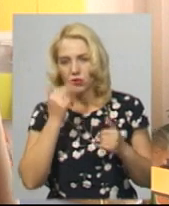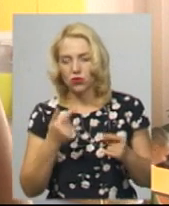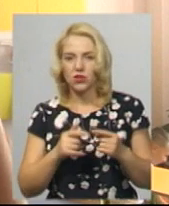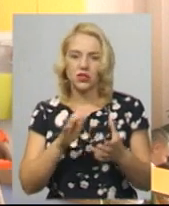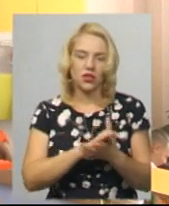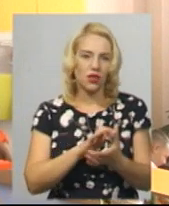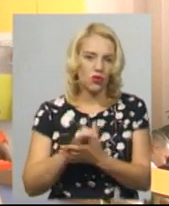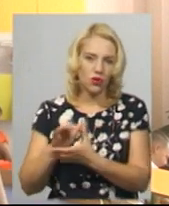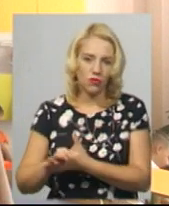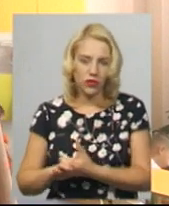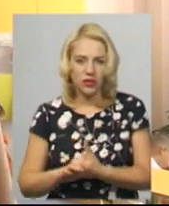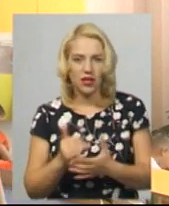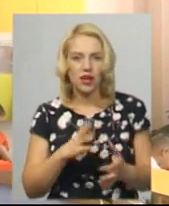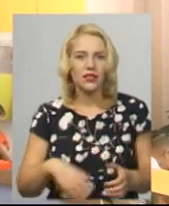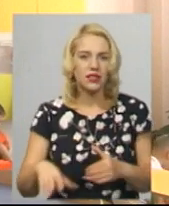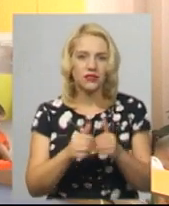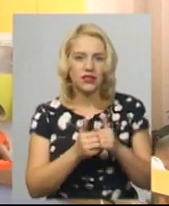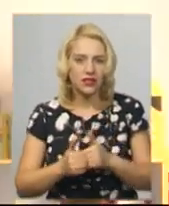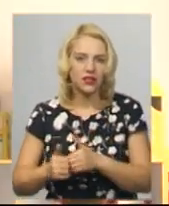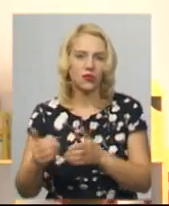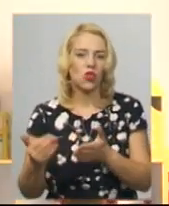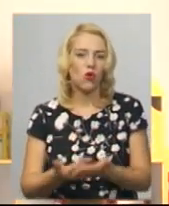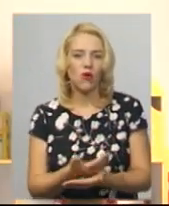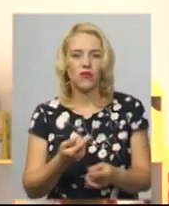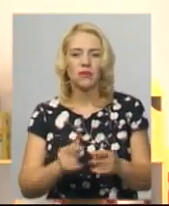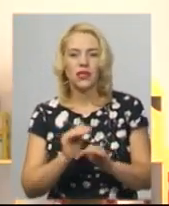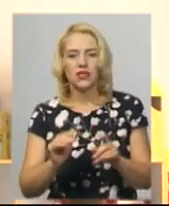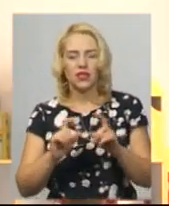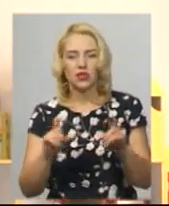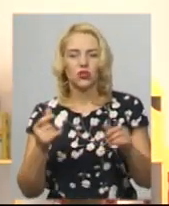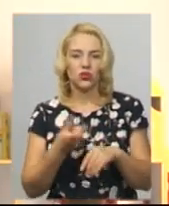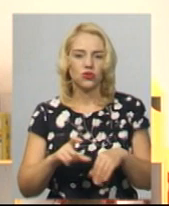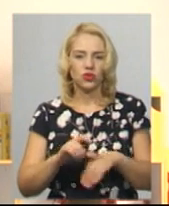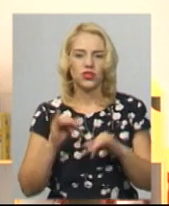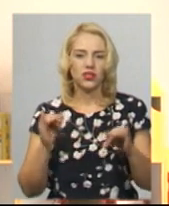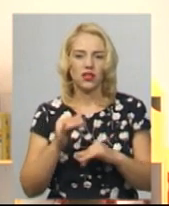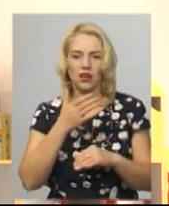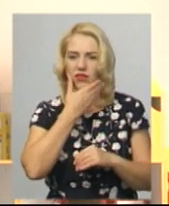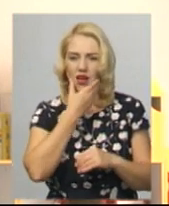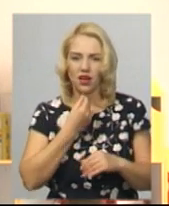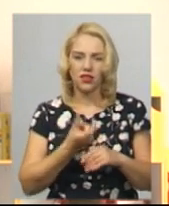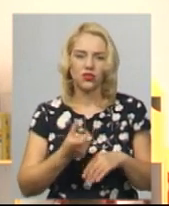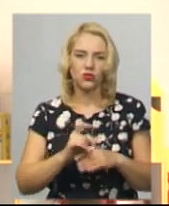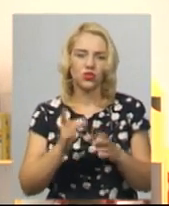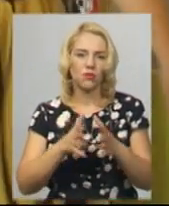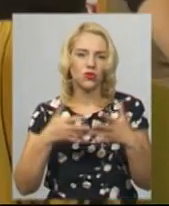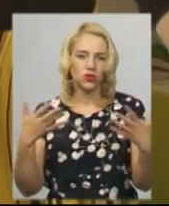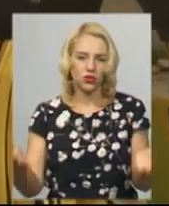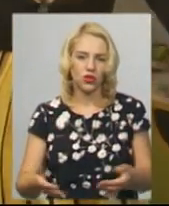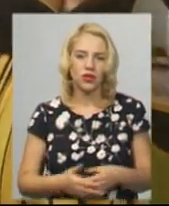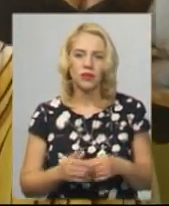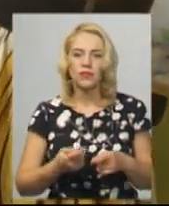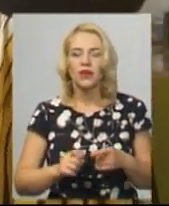знайомляться з усім новим. Садочок дуже цікавий, дуже гарний, дуже просторий, великий.